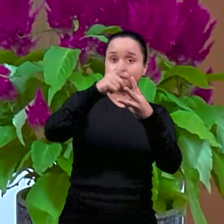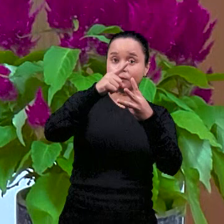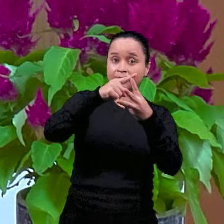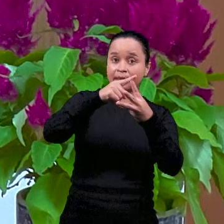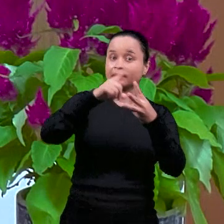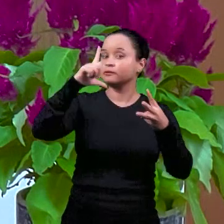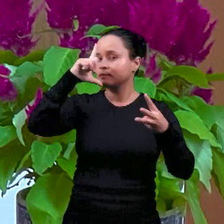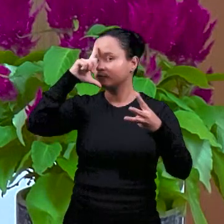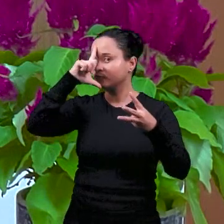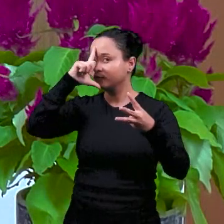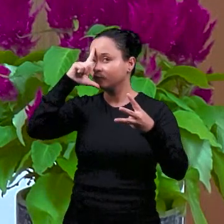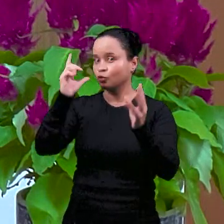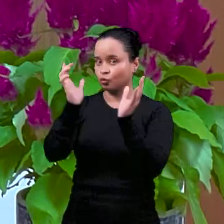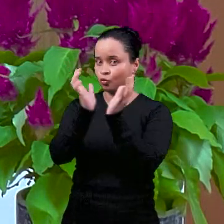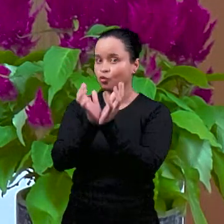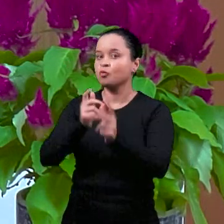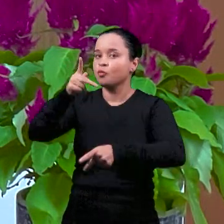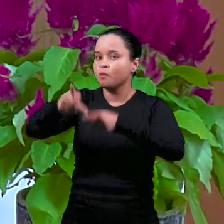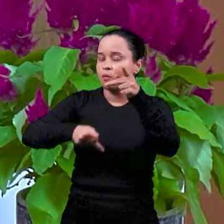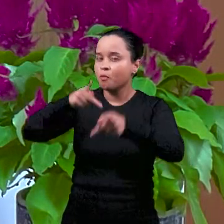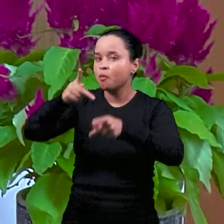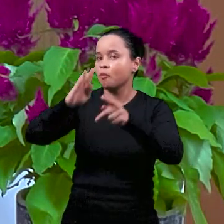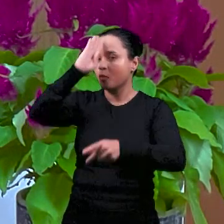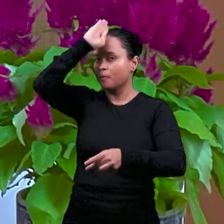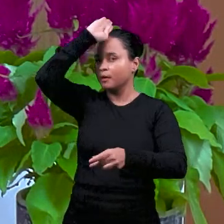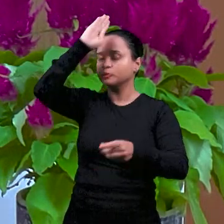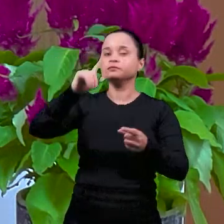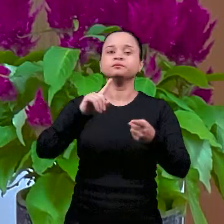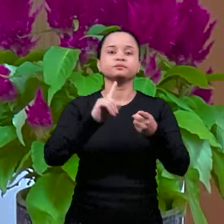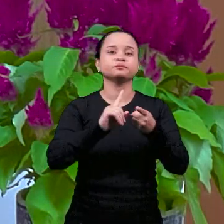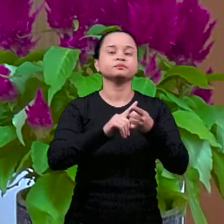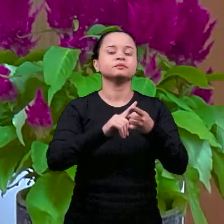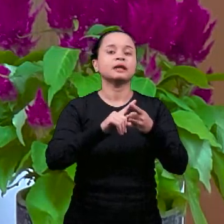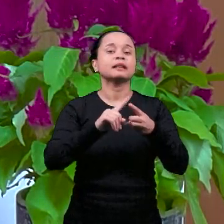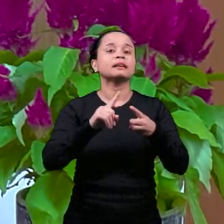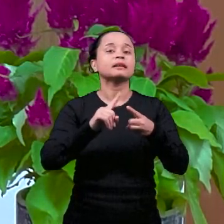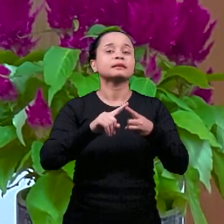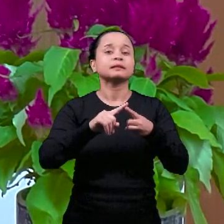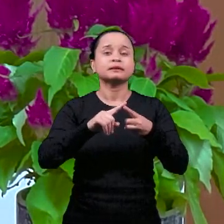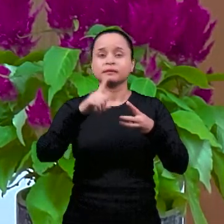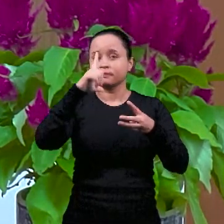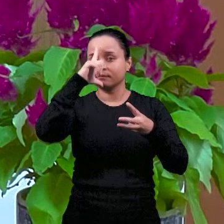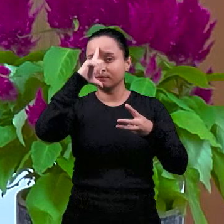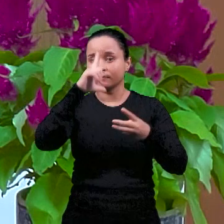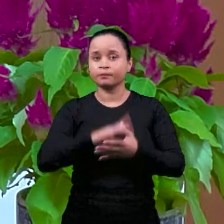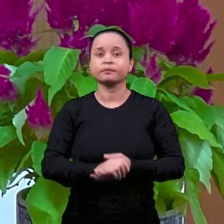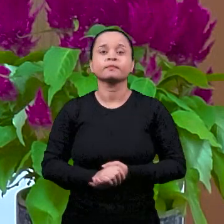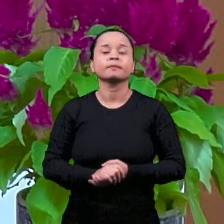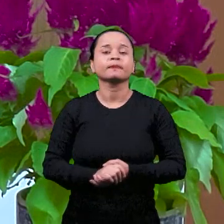у римлян, да, было слово «веритас».